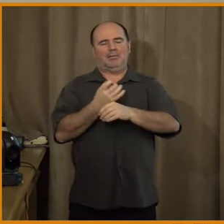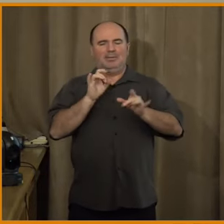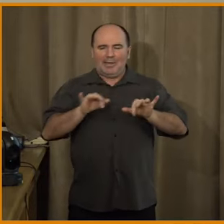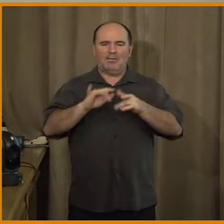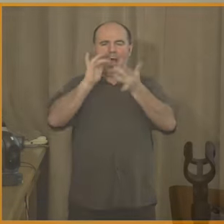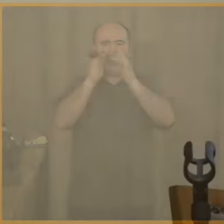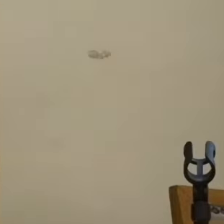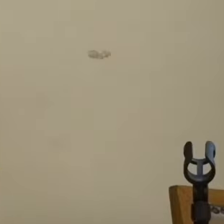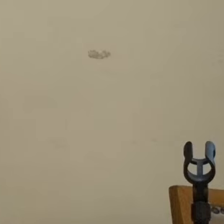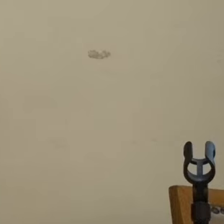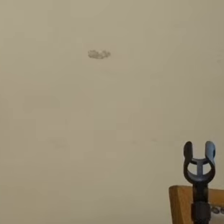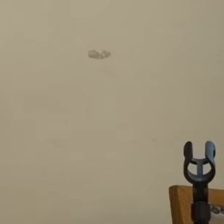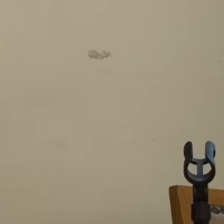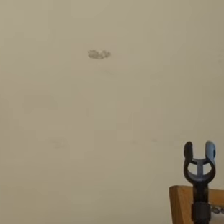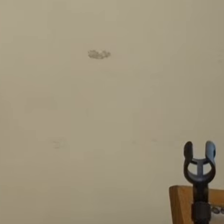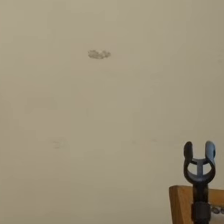Aplauz